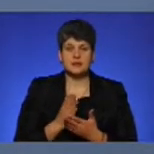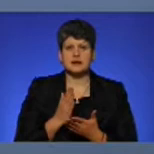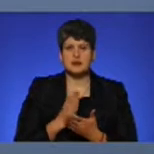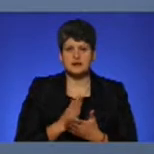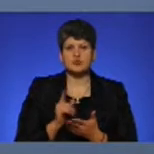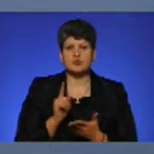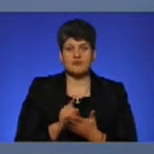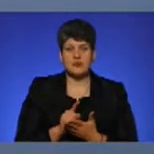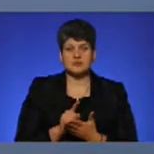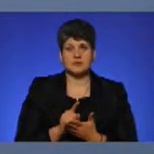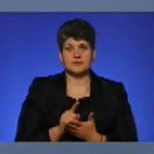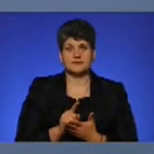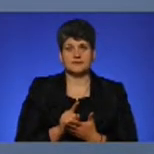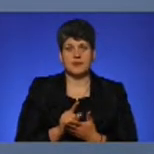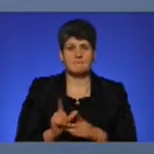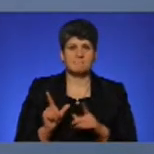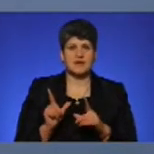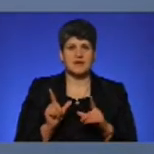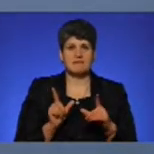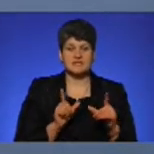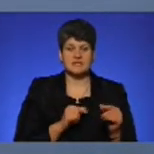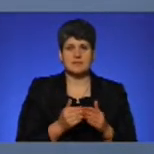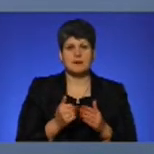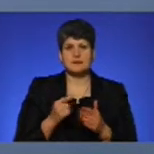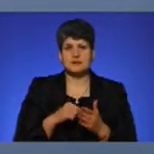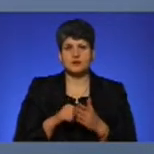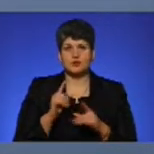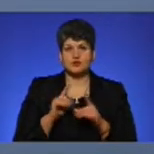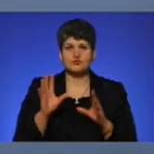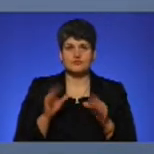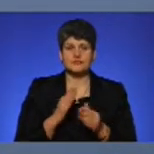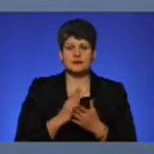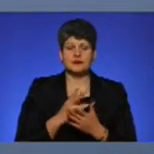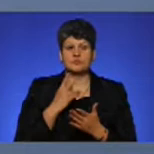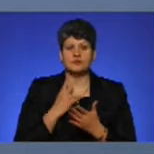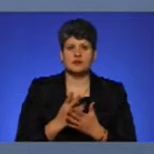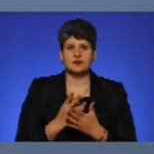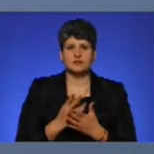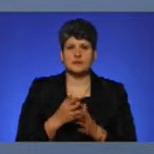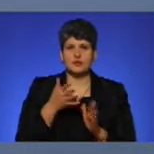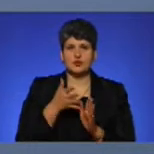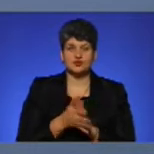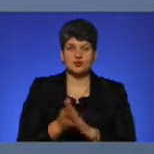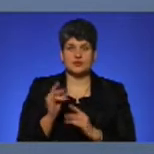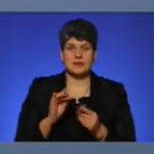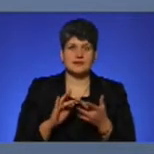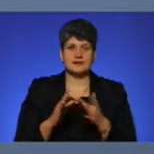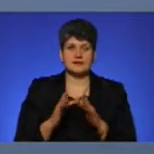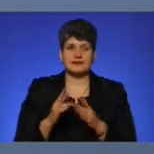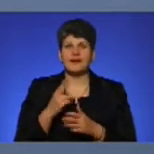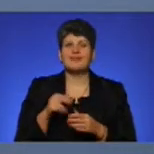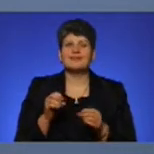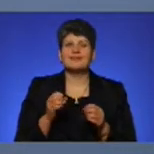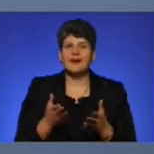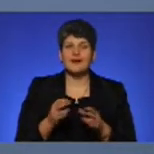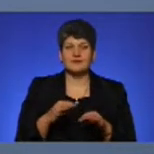'язання перевізника перед міською радою, що все має бути відображено прозоро на сайті ДТранспорт, це